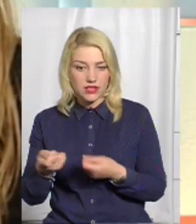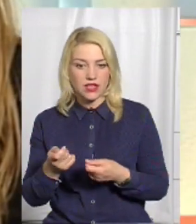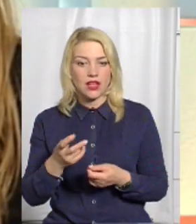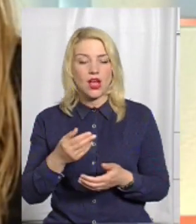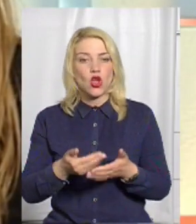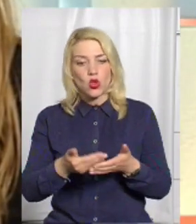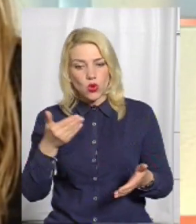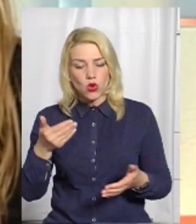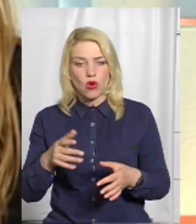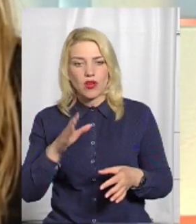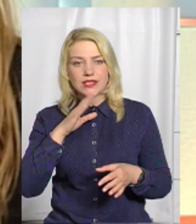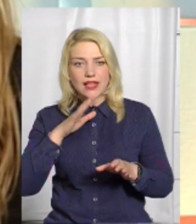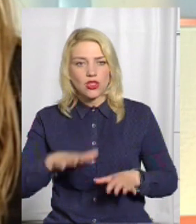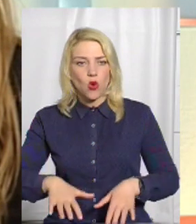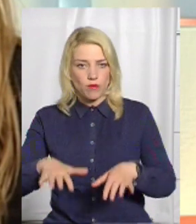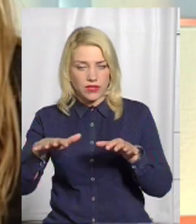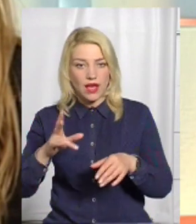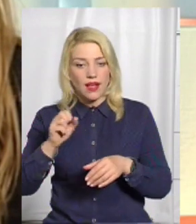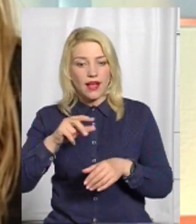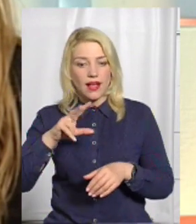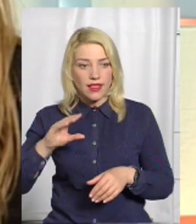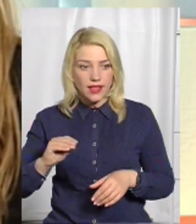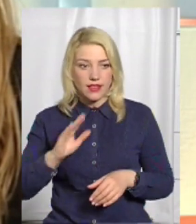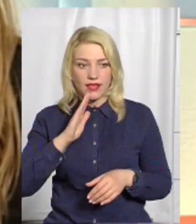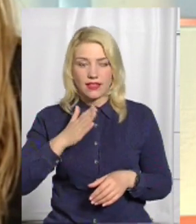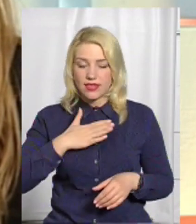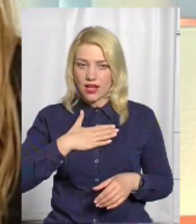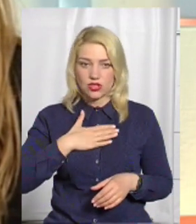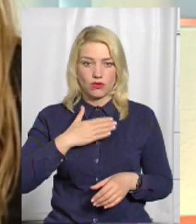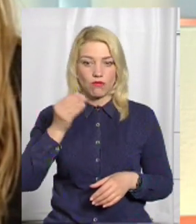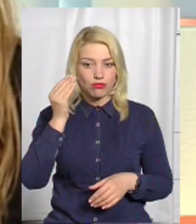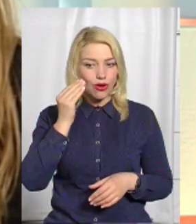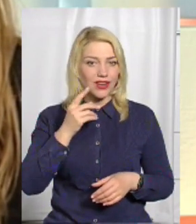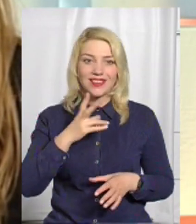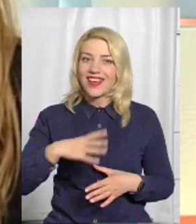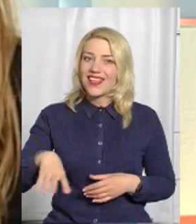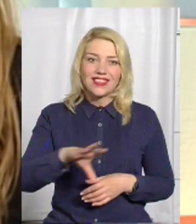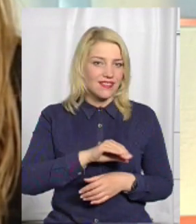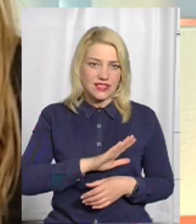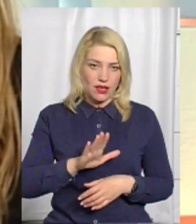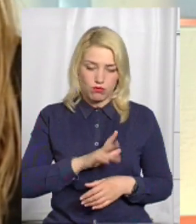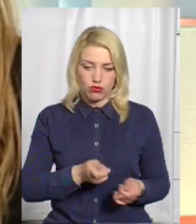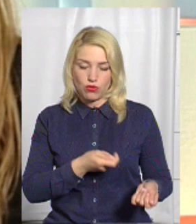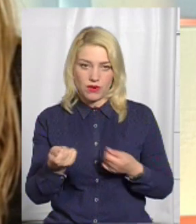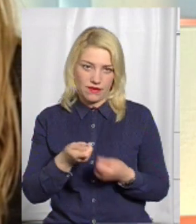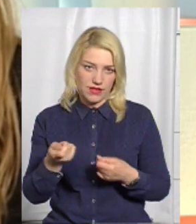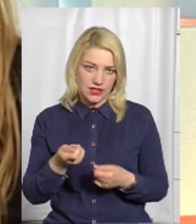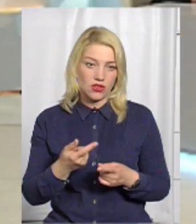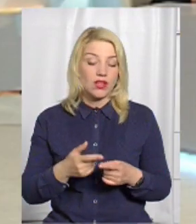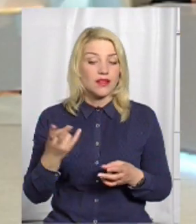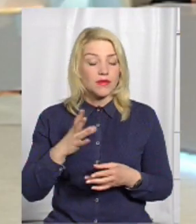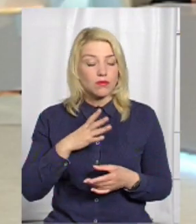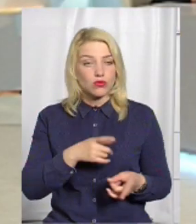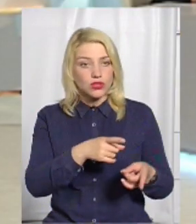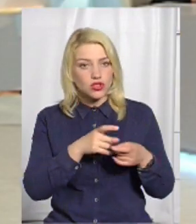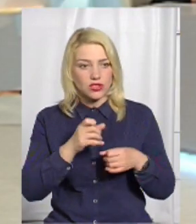погляд, пам'яткоохоронців, археологів, істориків не все тоді було викупано. Там потрібно було дійсно фахівців залучити,